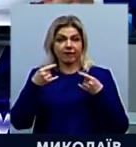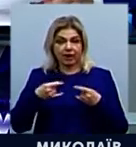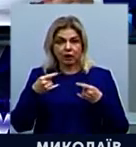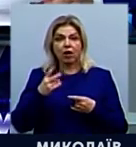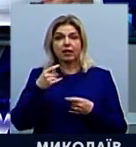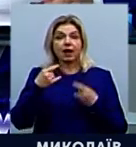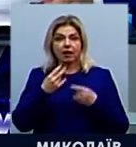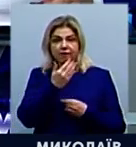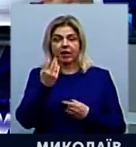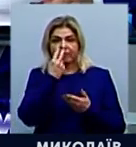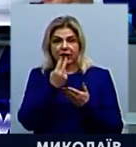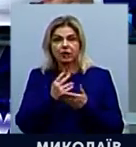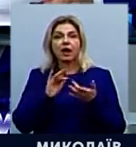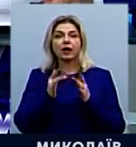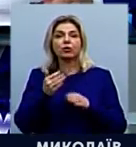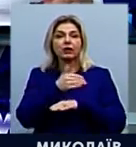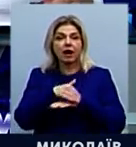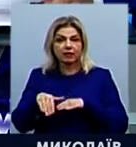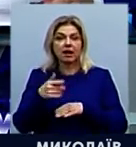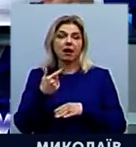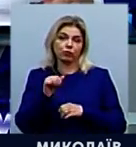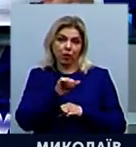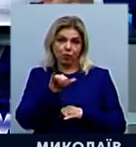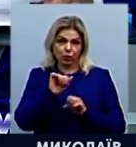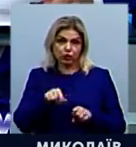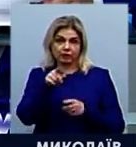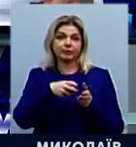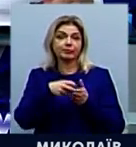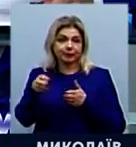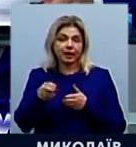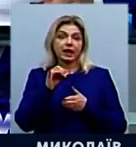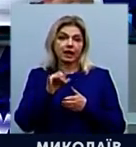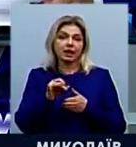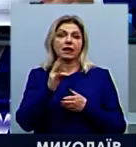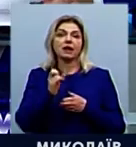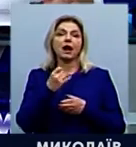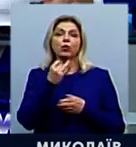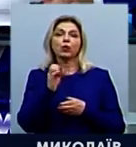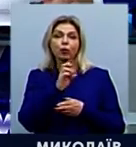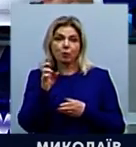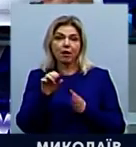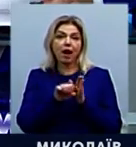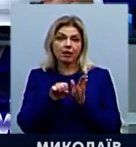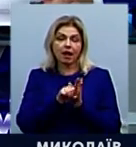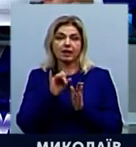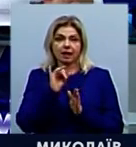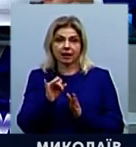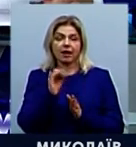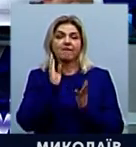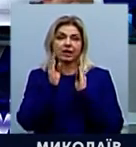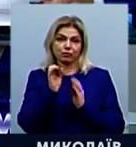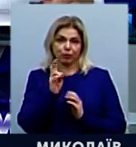бачите нашу електронну адресу, по якій зможете звертатись до редакції, а також посилання на наш Ютуб-канал та сторінку мережі